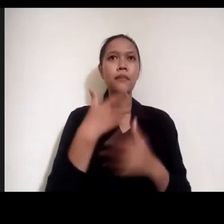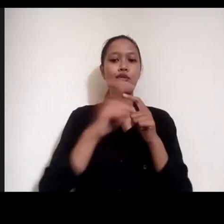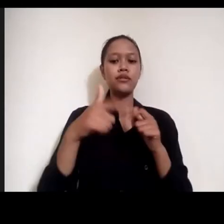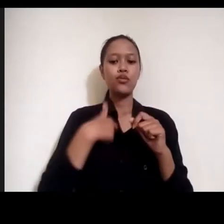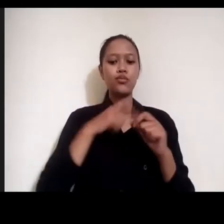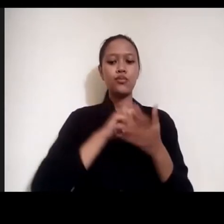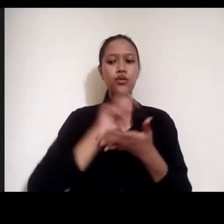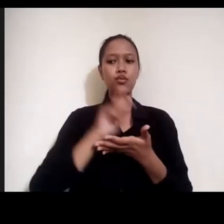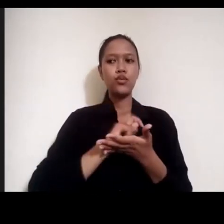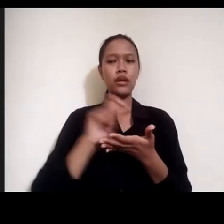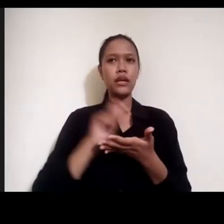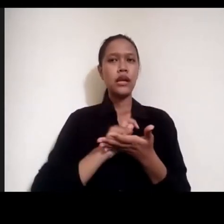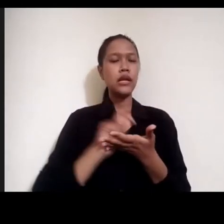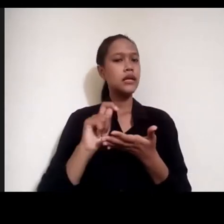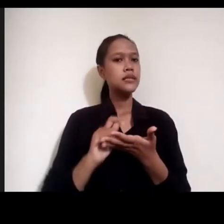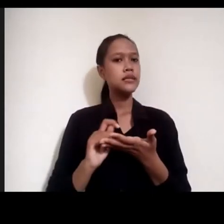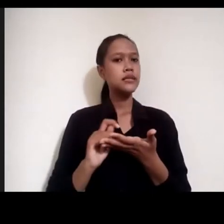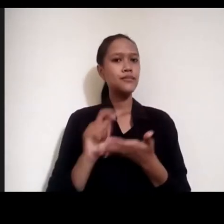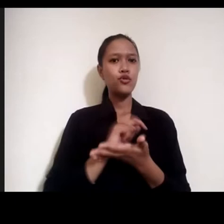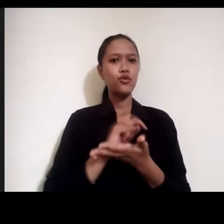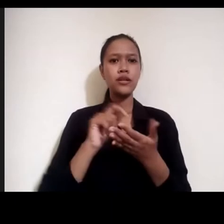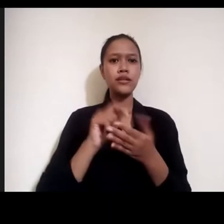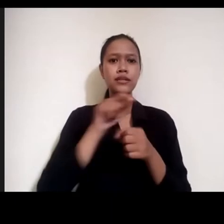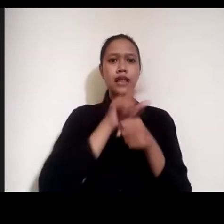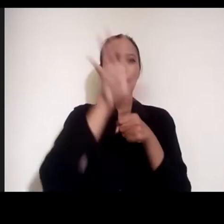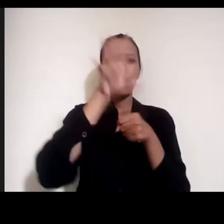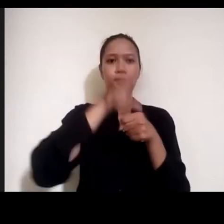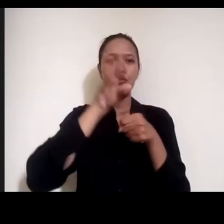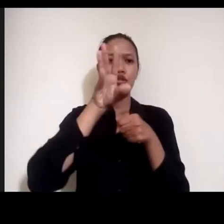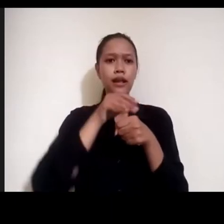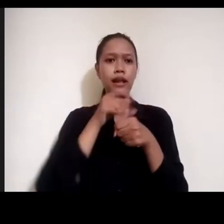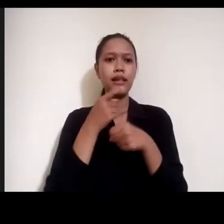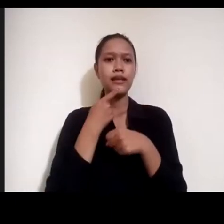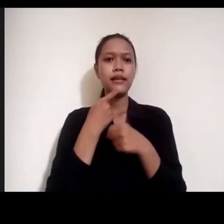liputan tentang isu hukum gitu ya